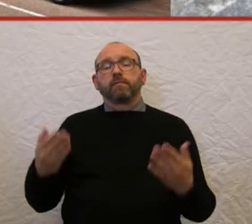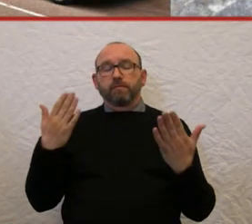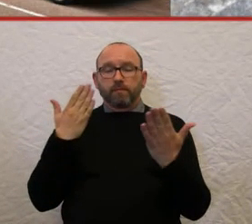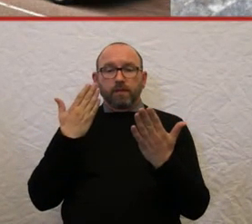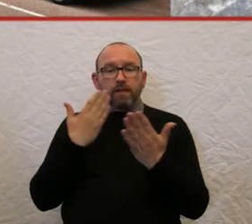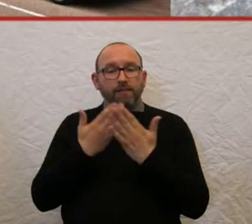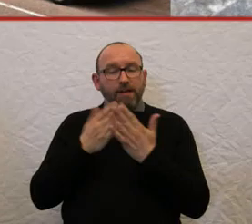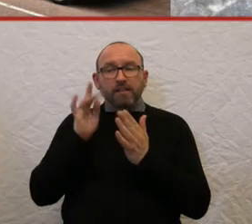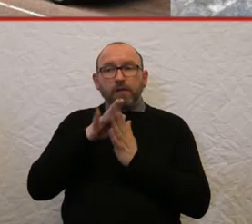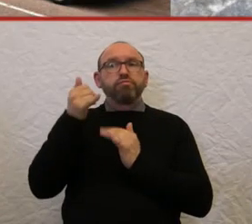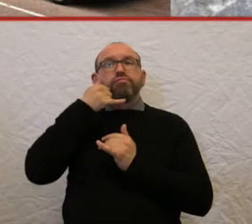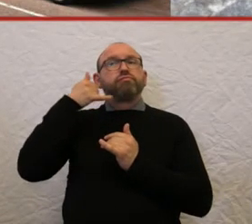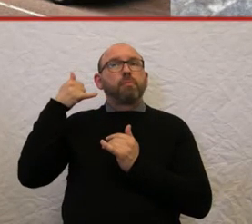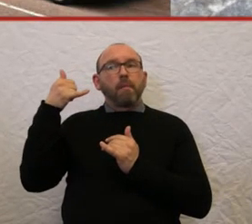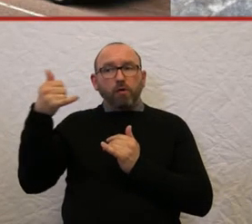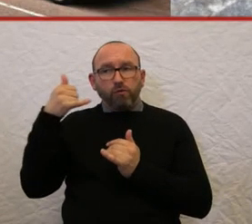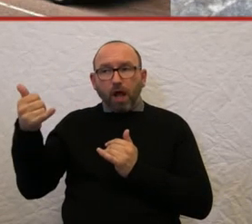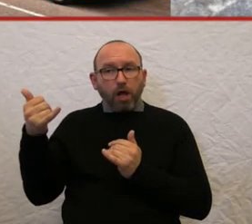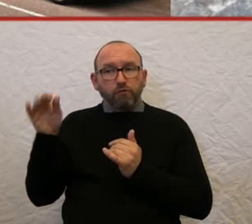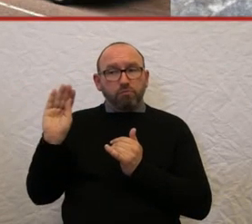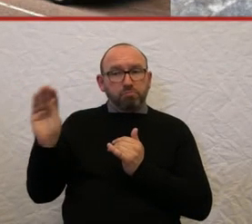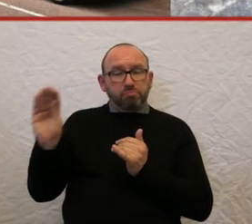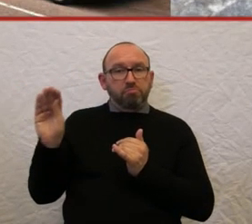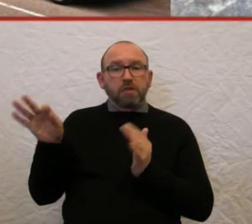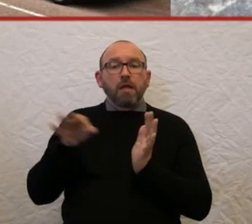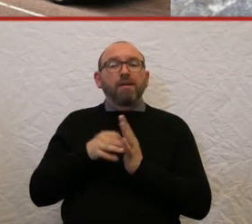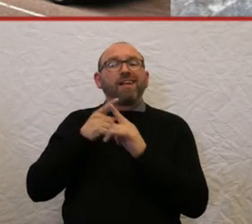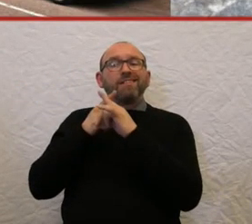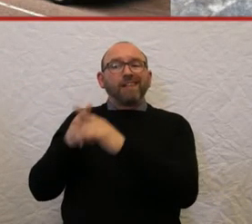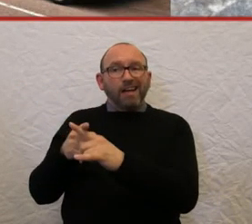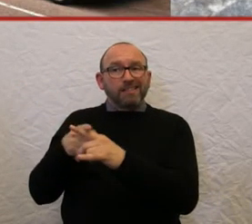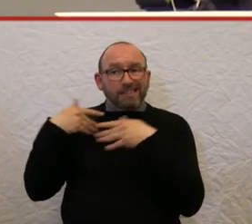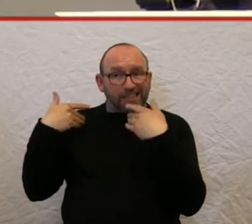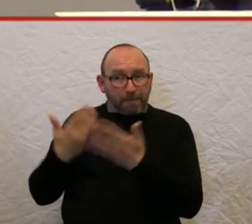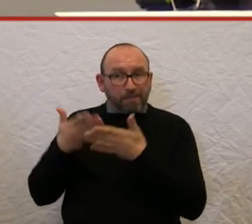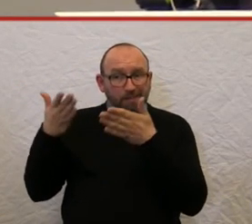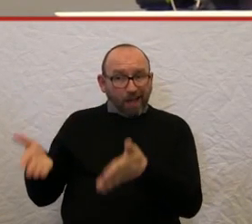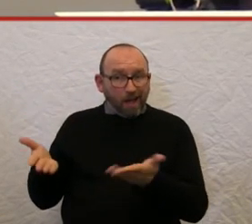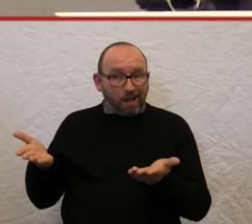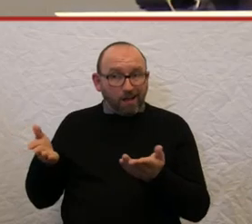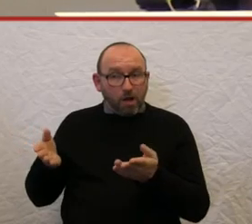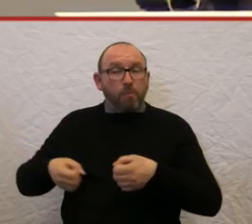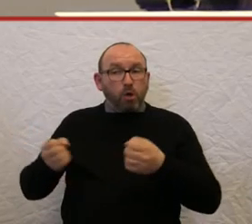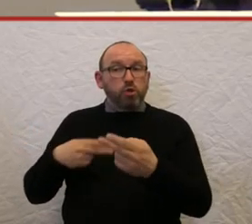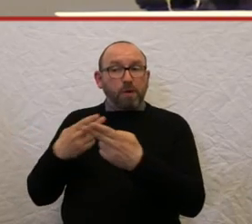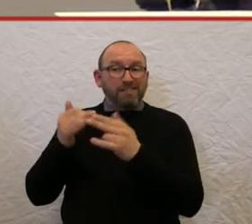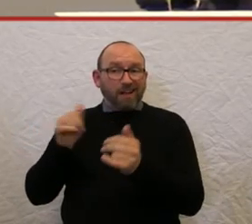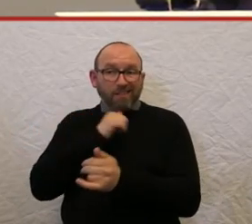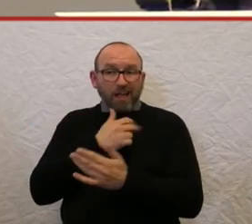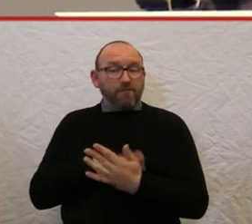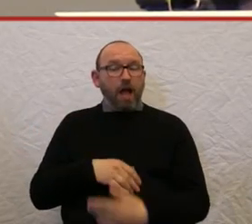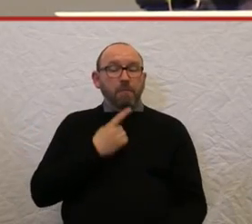anrufe, kann mir nie irgendjemand sagen, welches Taxi rollstuhlgerecht ist und welches nicht. Das ist immer Glück,